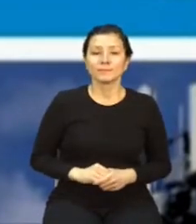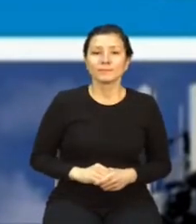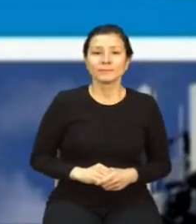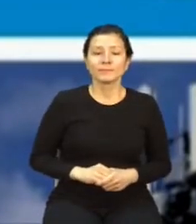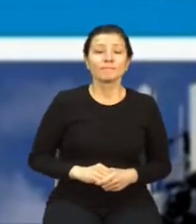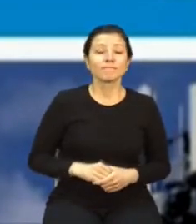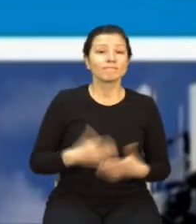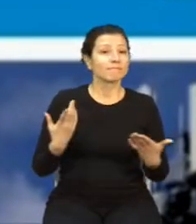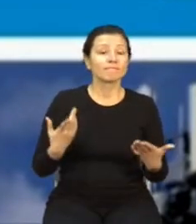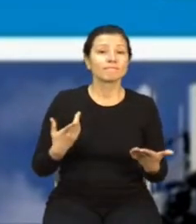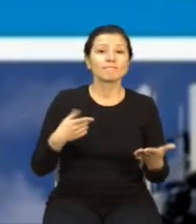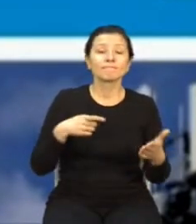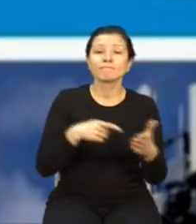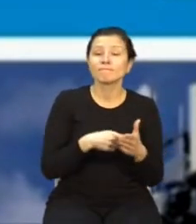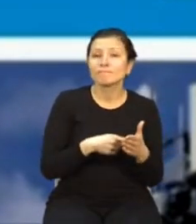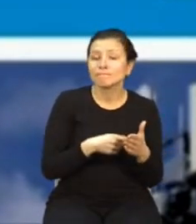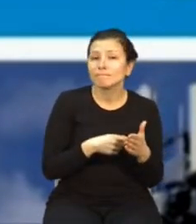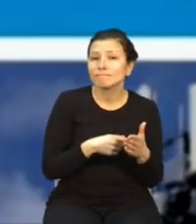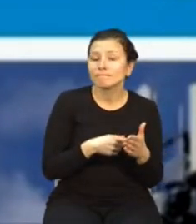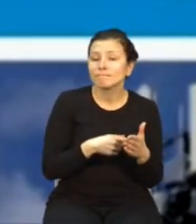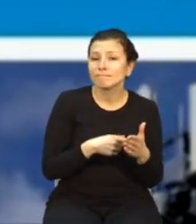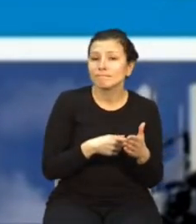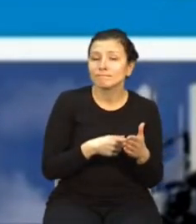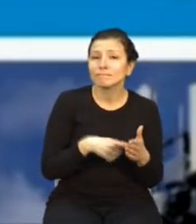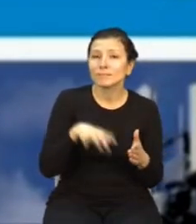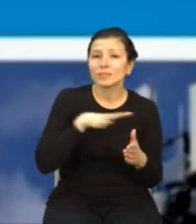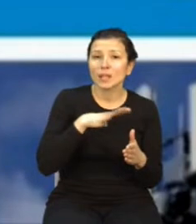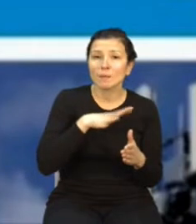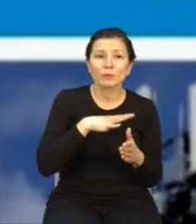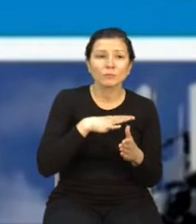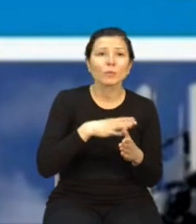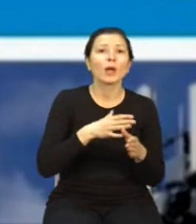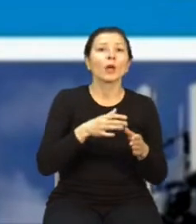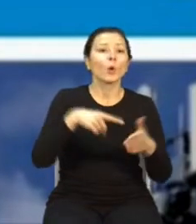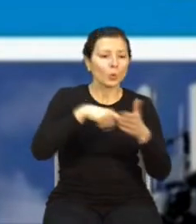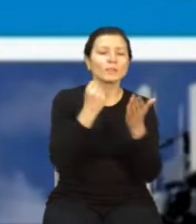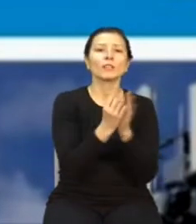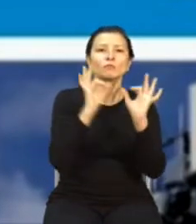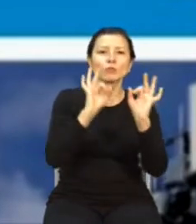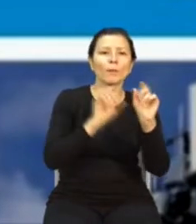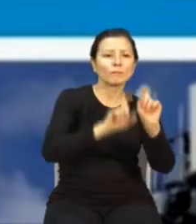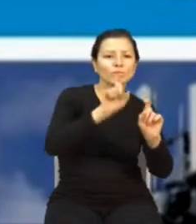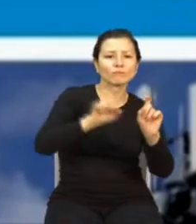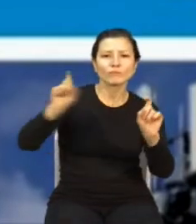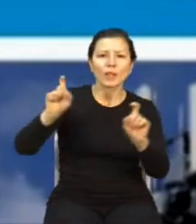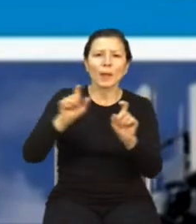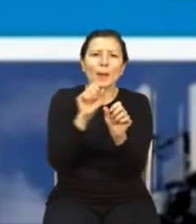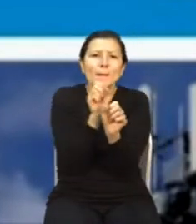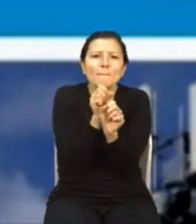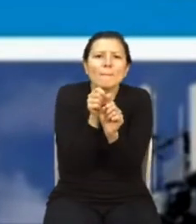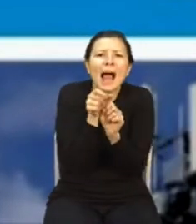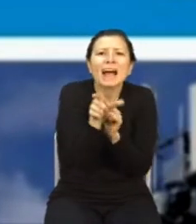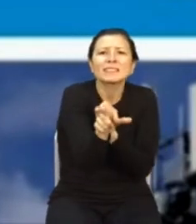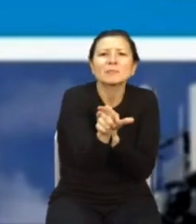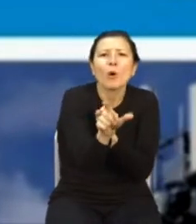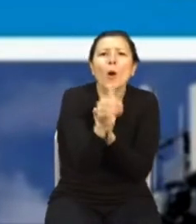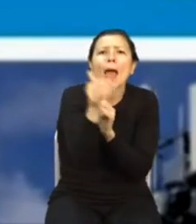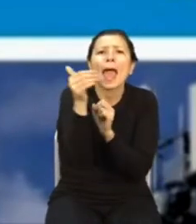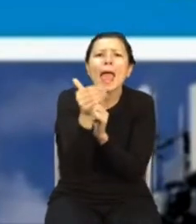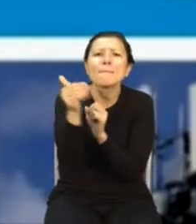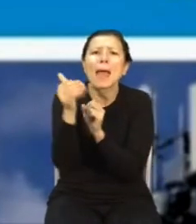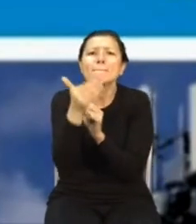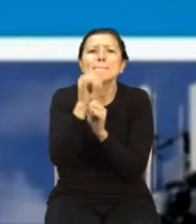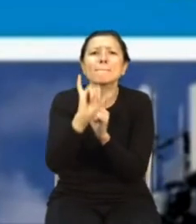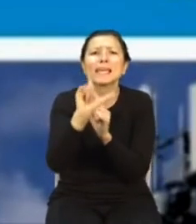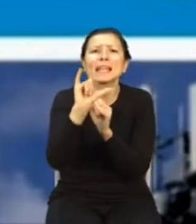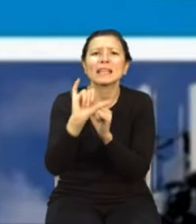doprowadziła do alokacji odpowiednich częstotliwości w paśmie milimetrowym. Również z